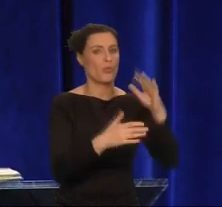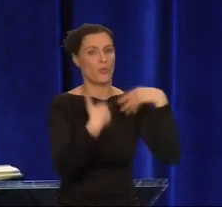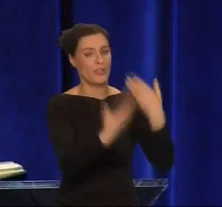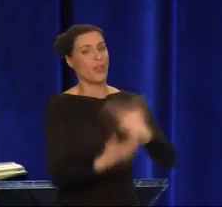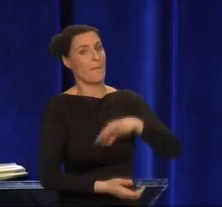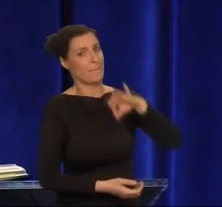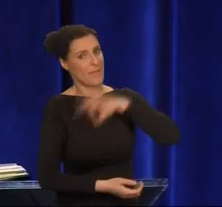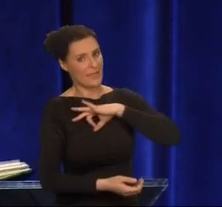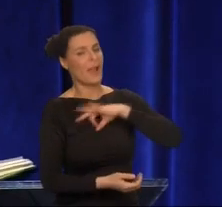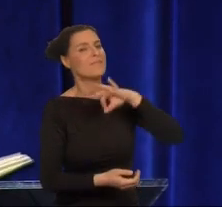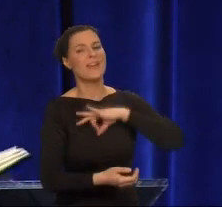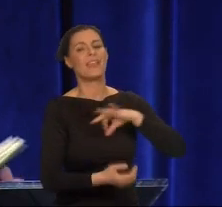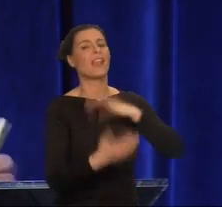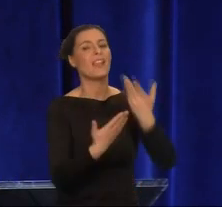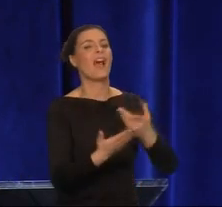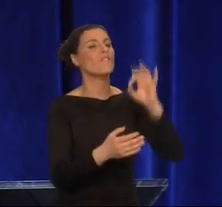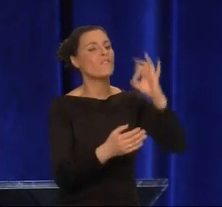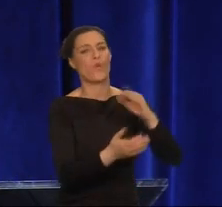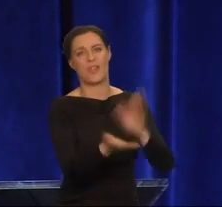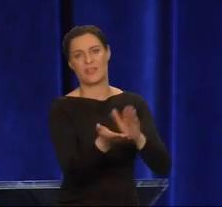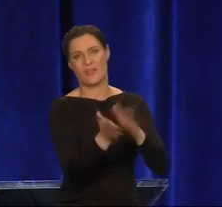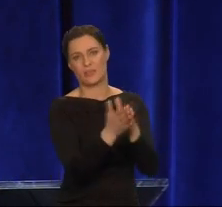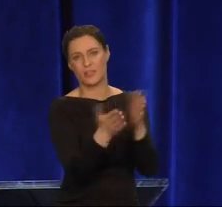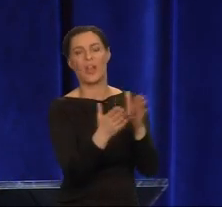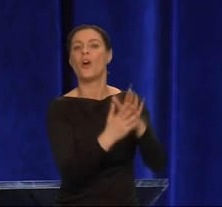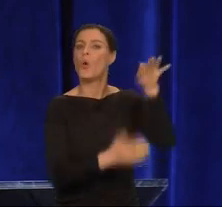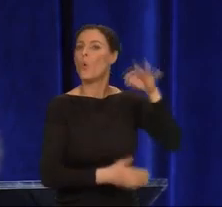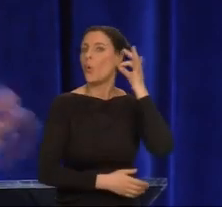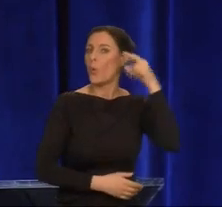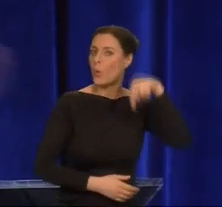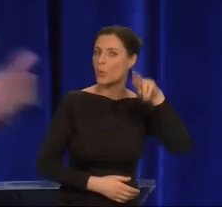zasługi dla literatury amerykańskiej Ursula K. Le Guin.